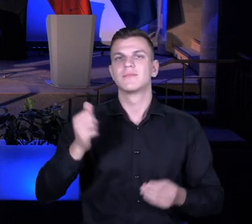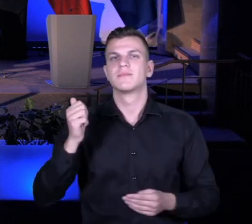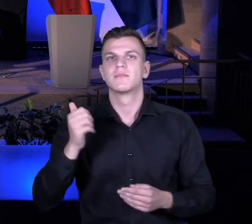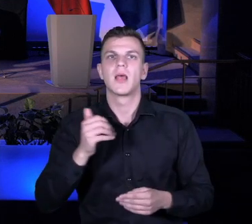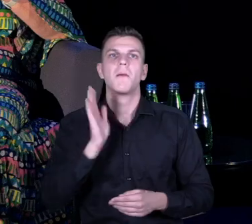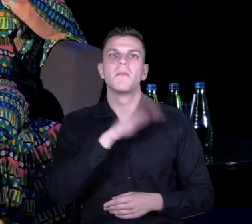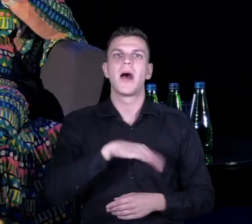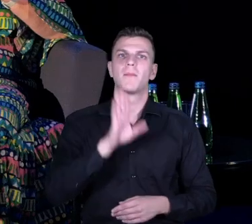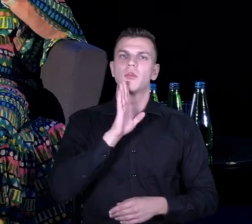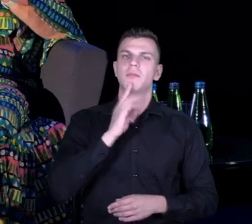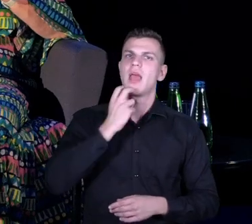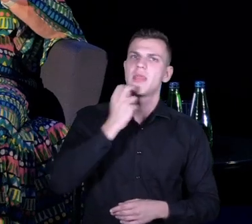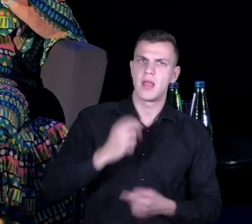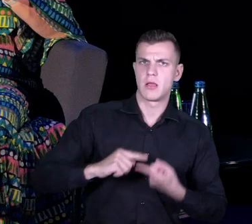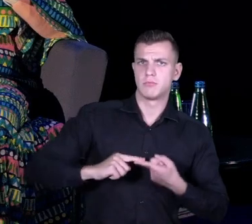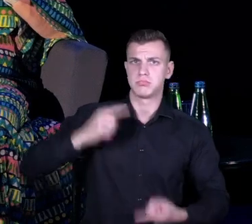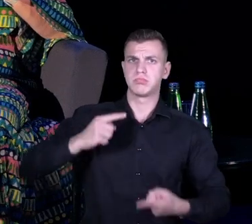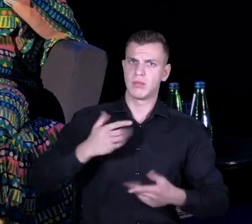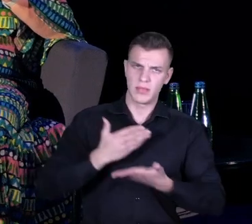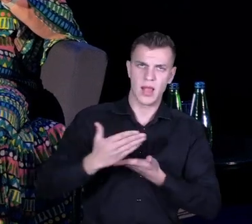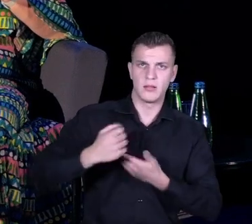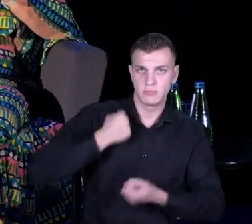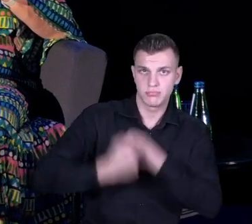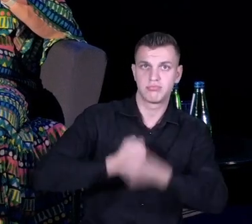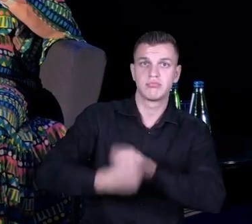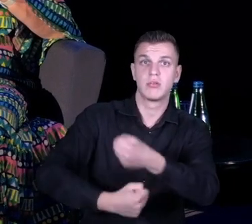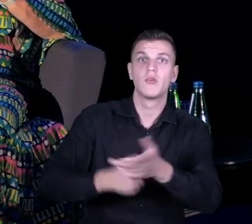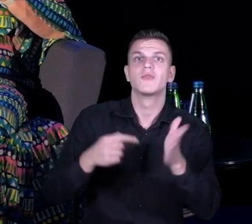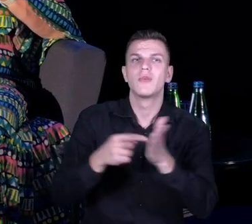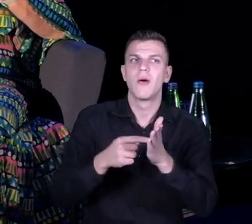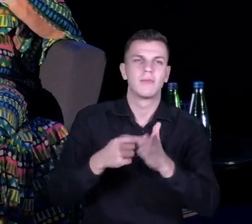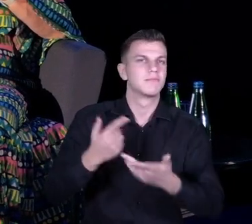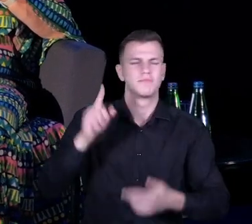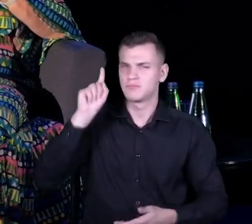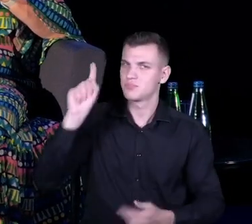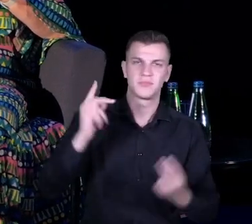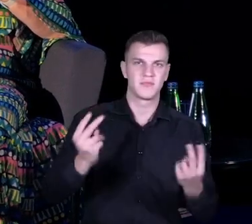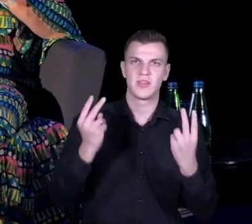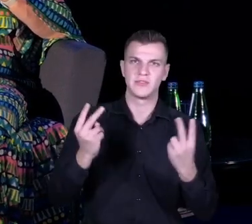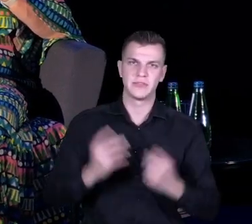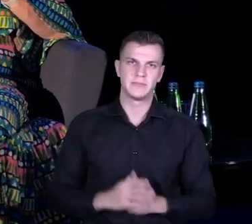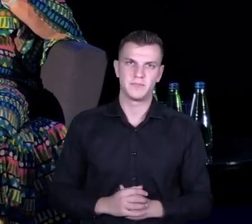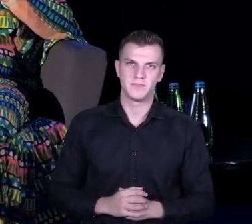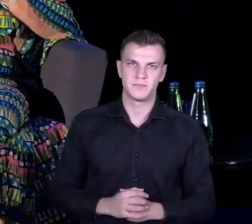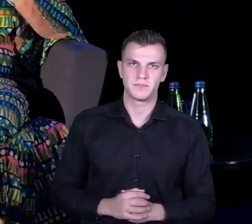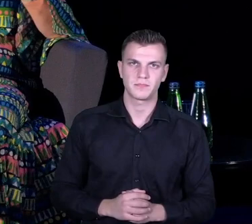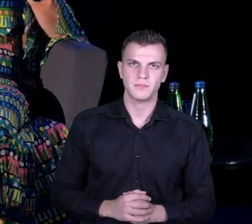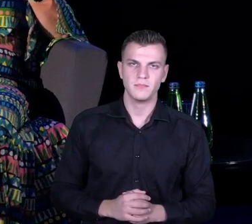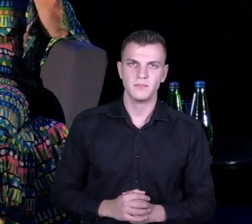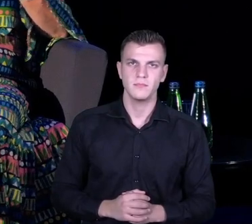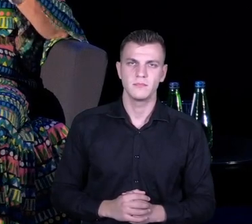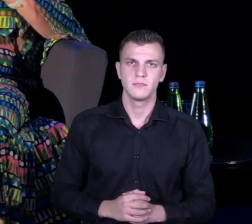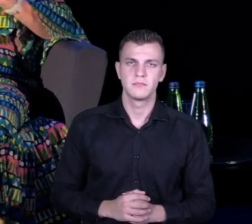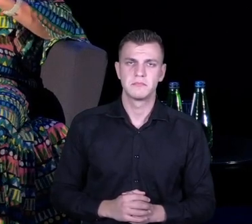skrzydła i idą dalej. I to jest moim zdaniem klucz. Wiecie państwo, co my będziemy